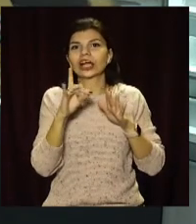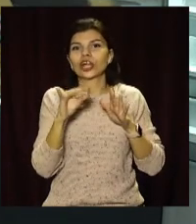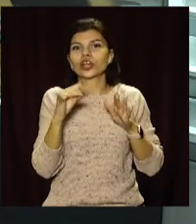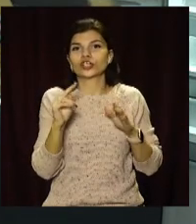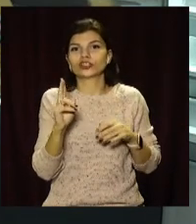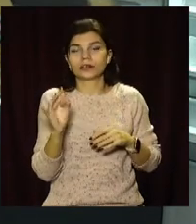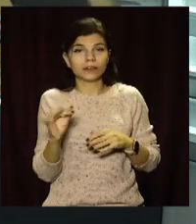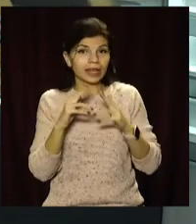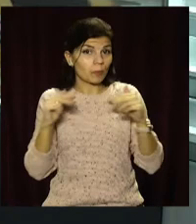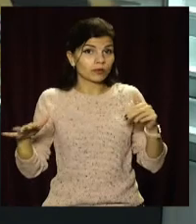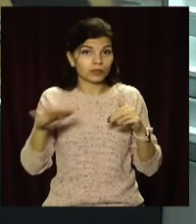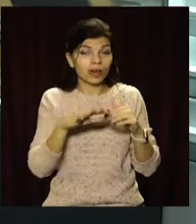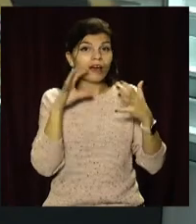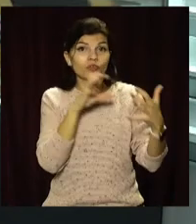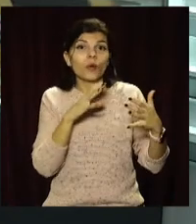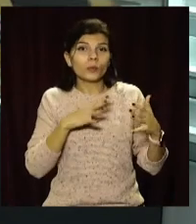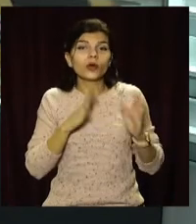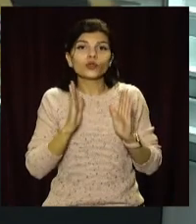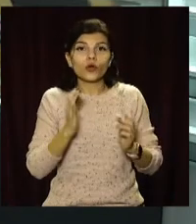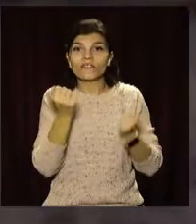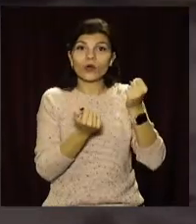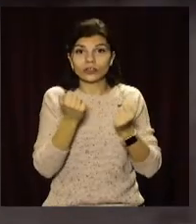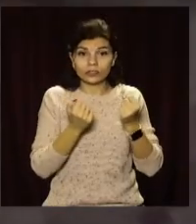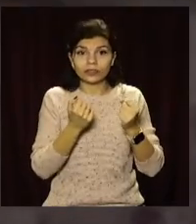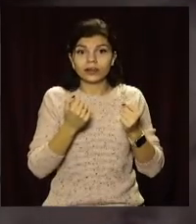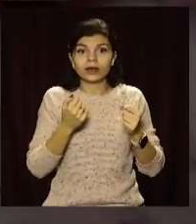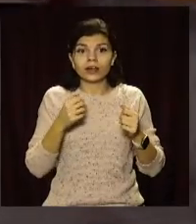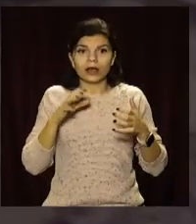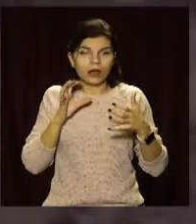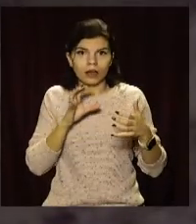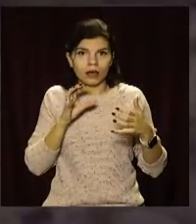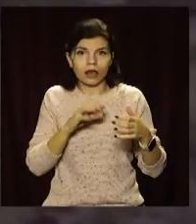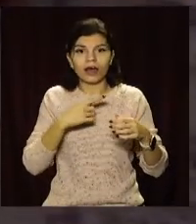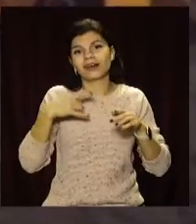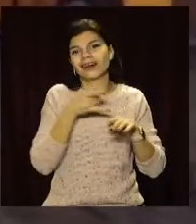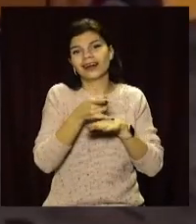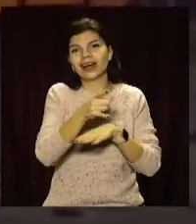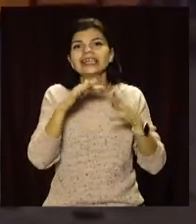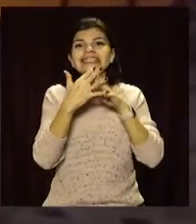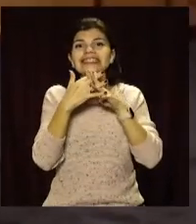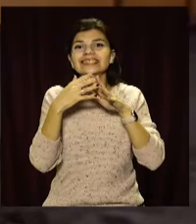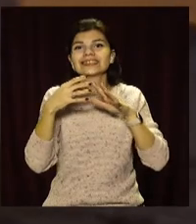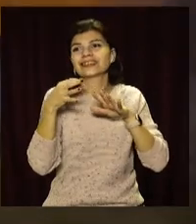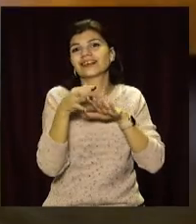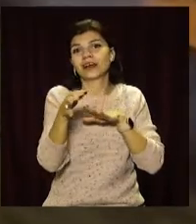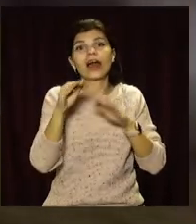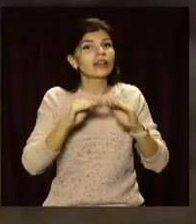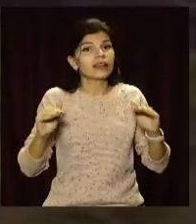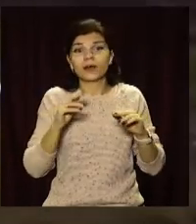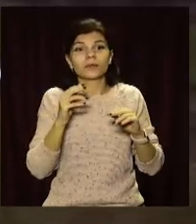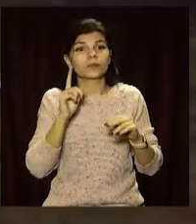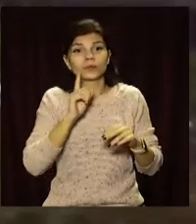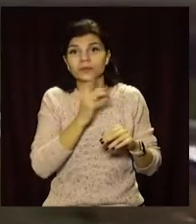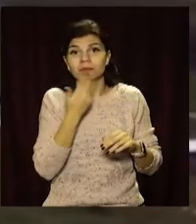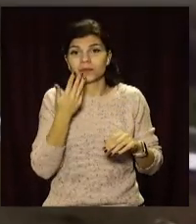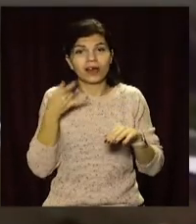Дніпропетровщини. В автобусі були лише водій. Без доріжжям чоловік їхав до сусіднього села, віз учнів до навчального